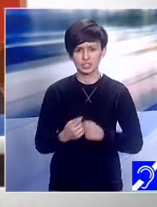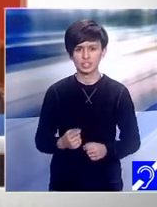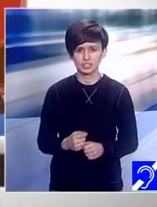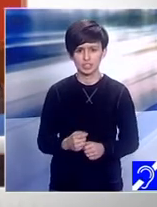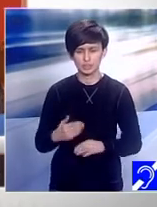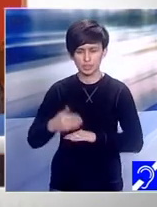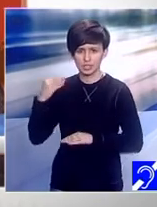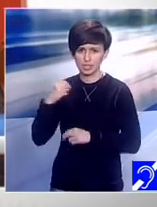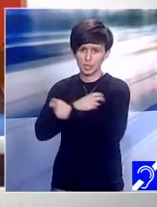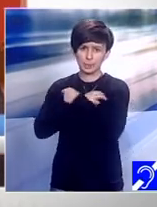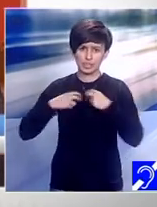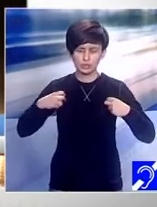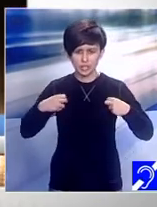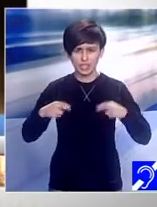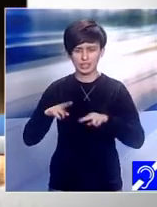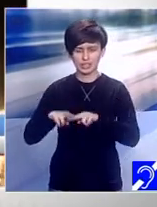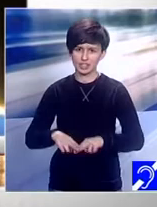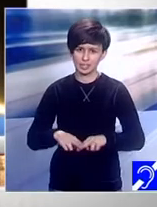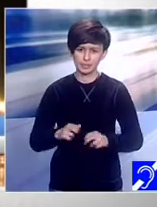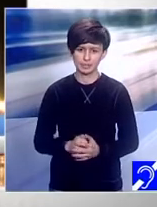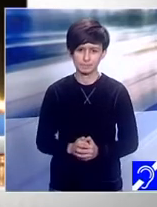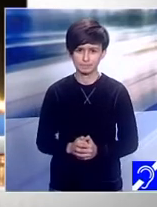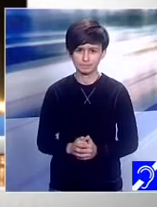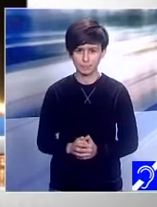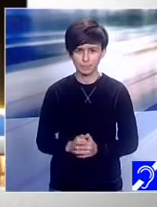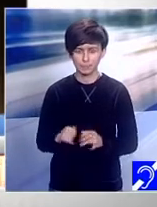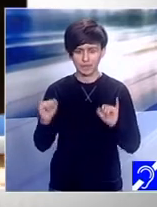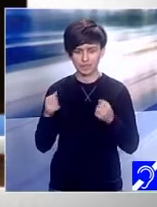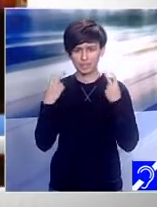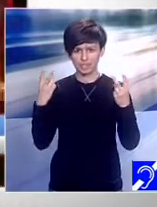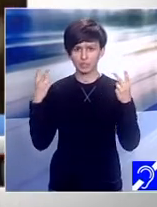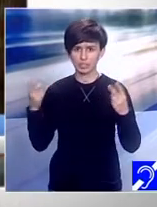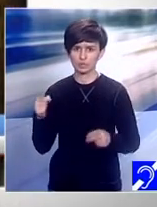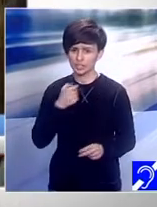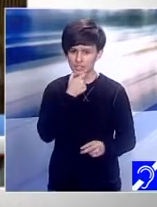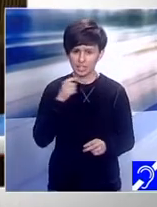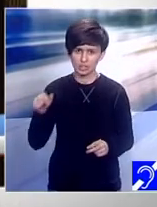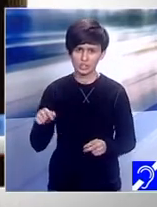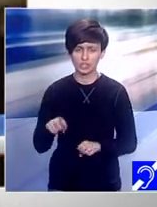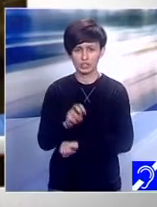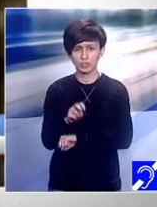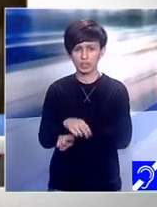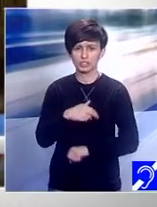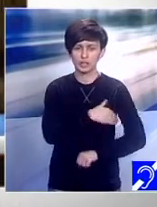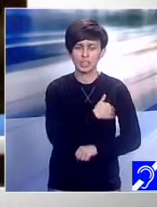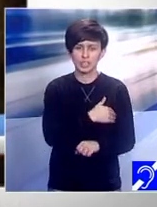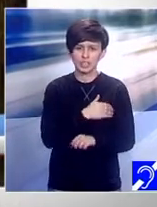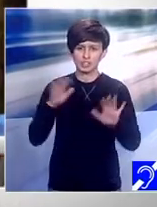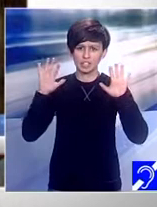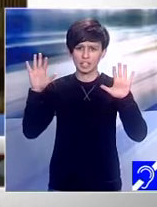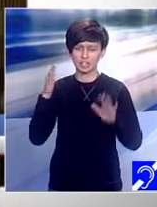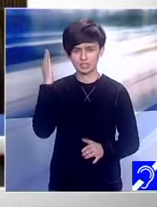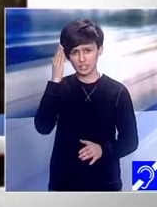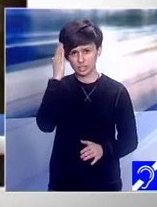prejudecată aceea care încă rămâne. La ediția din anul acesta vor participa elevi de la 10 școli speciale din țară și copii de la 7